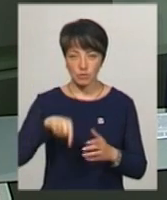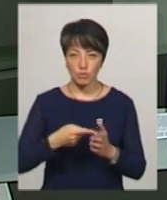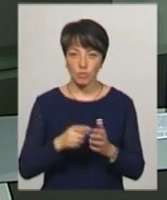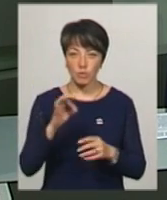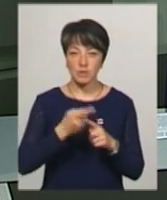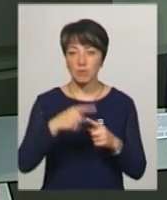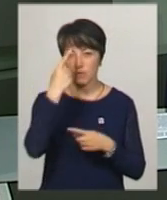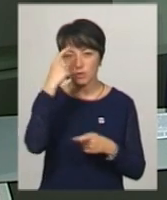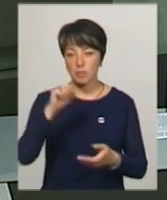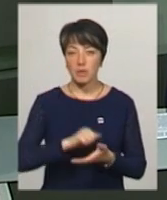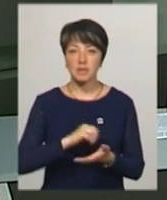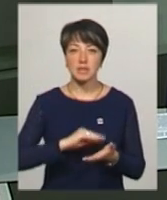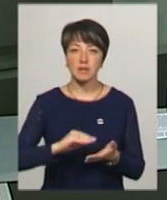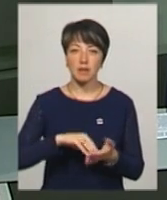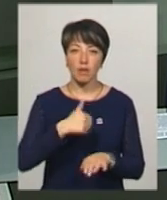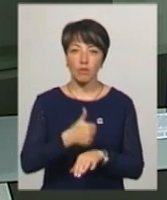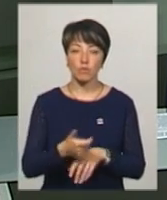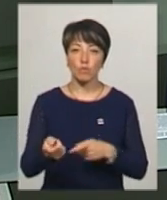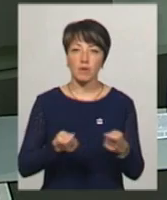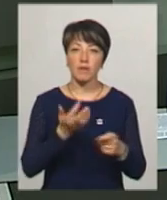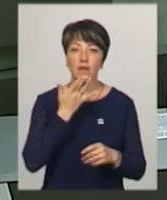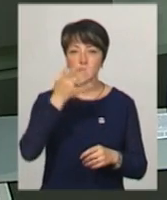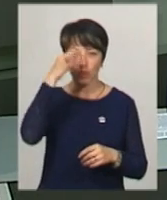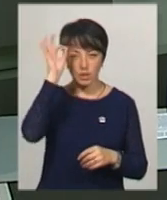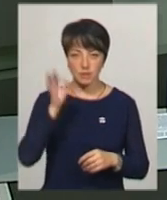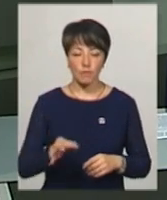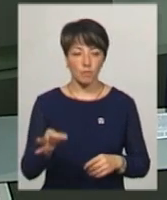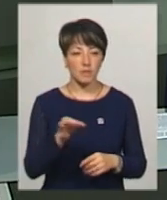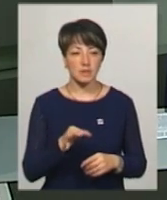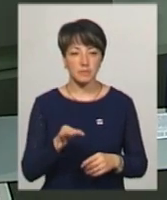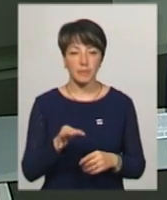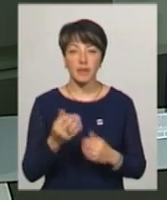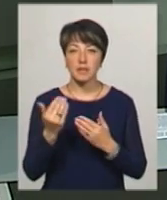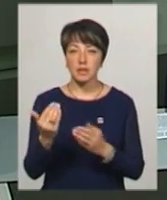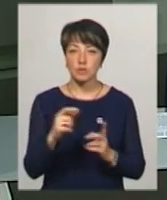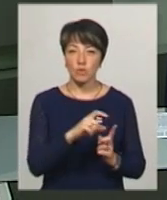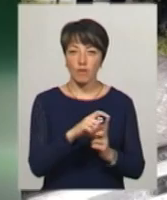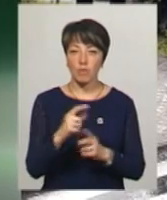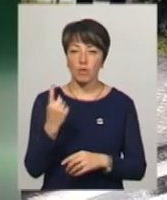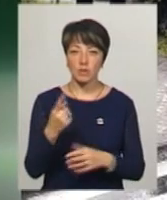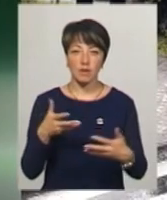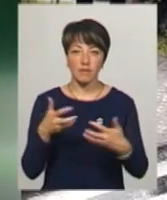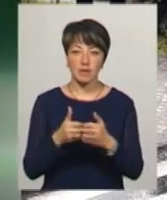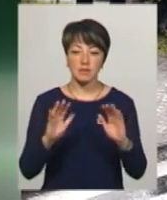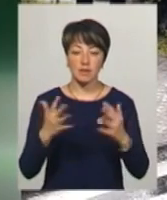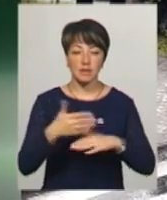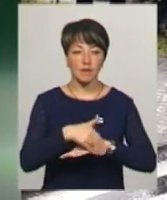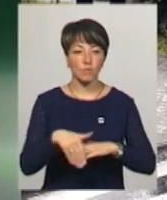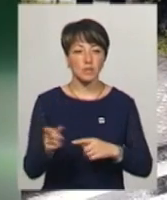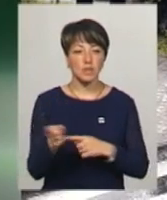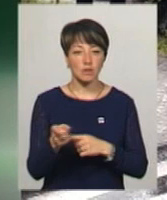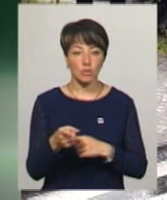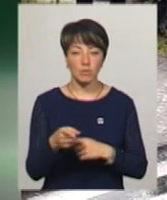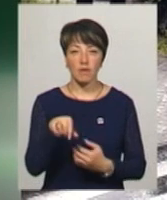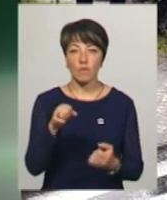Про це повідомила прес-секретар головного управління Нацполіції області Інна Глега. За її словами, одна ДТП сталась на вулиці Тернопільській.